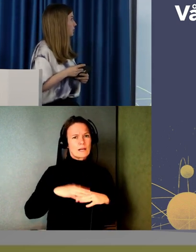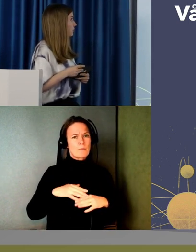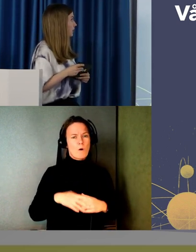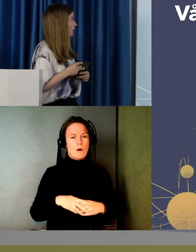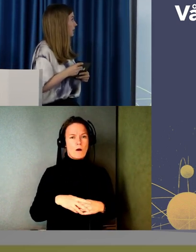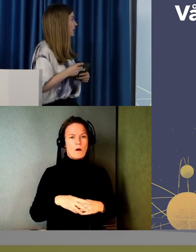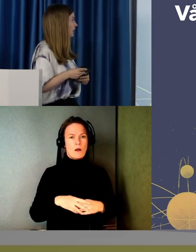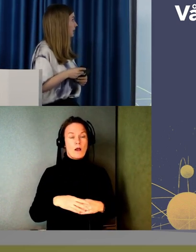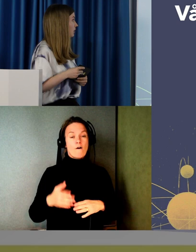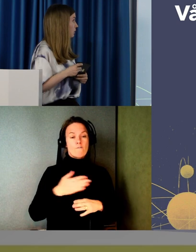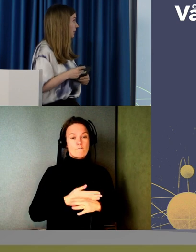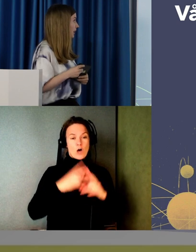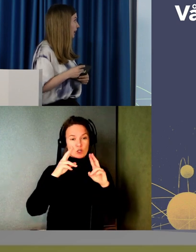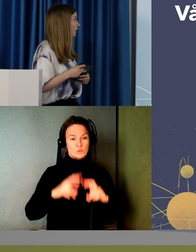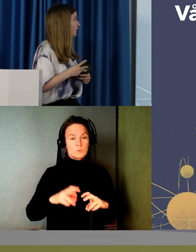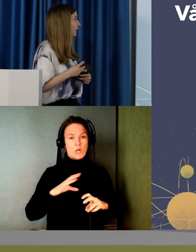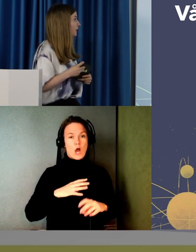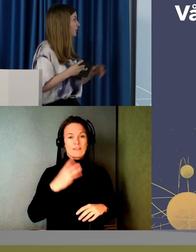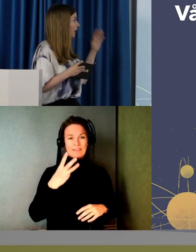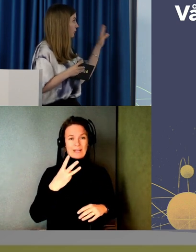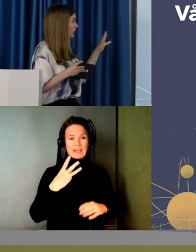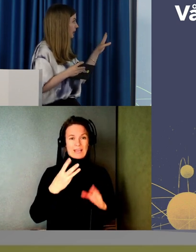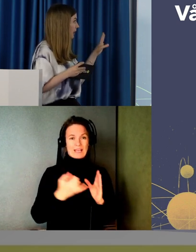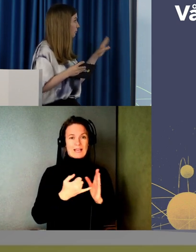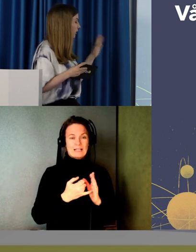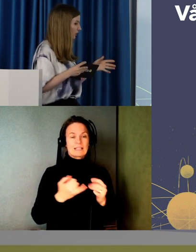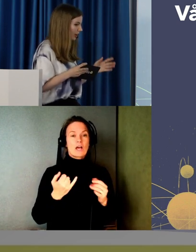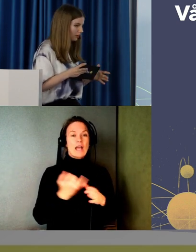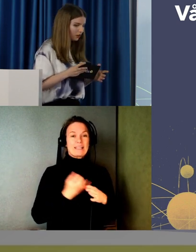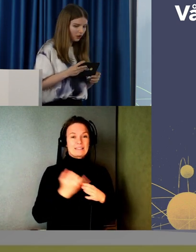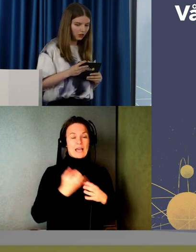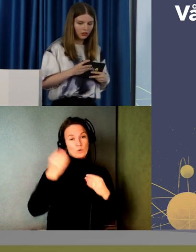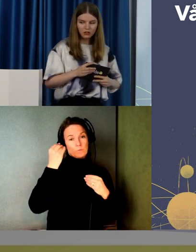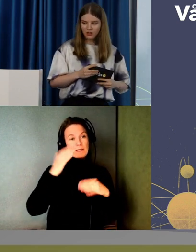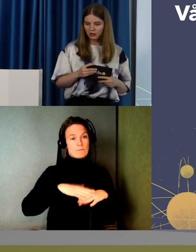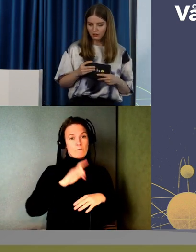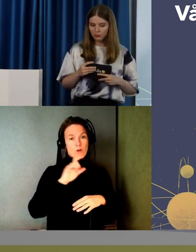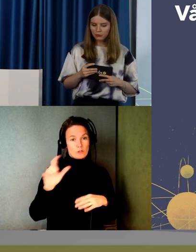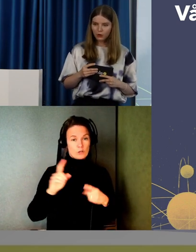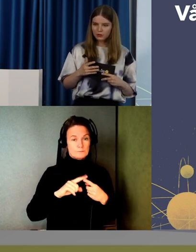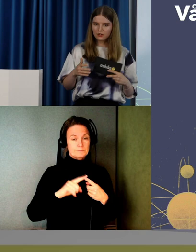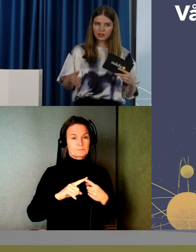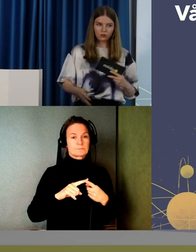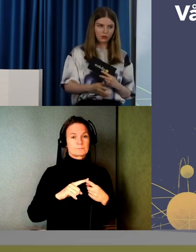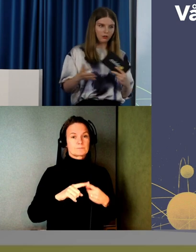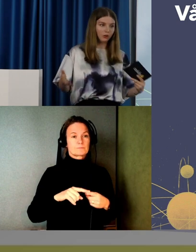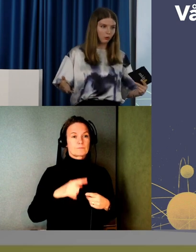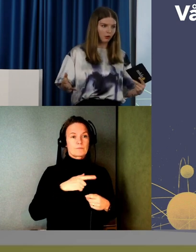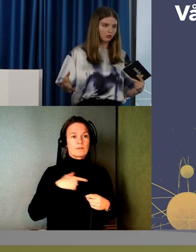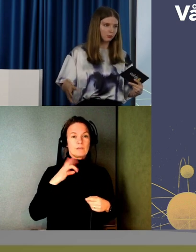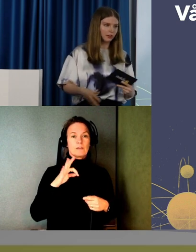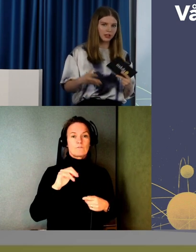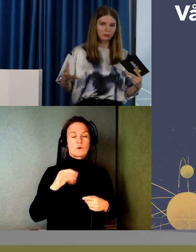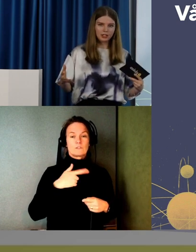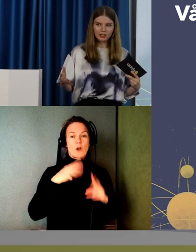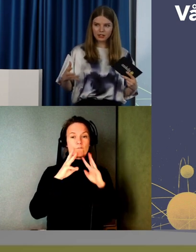Den här förstudien hade tre ingående delar. Vi hade internutbildningar på företaget. Vi på Fronten satte oss ner och hade en